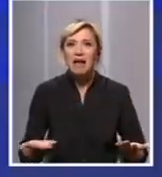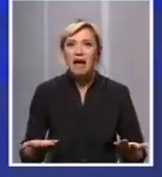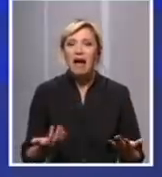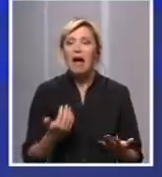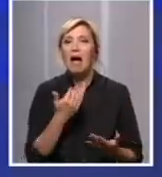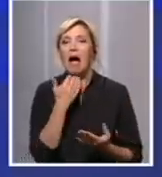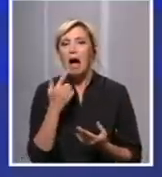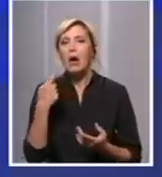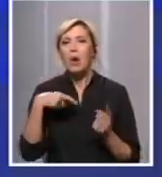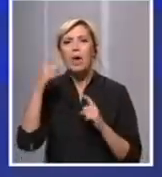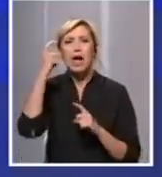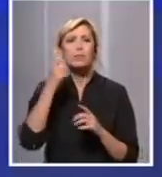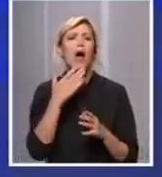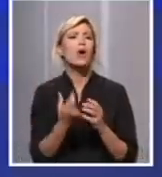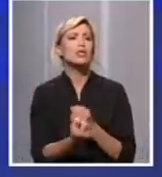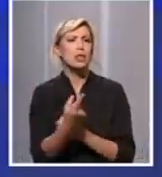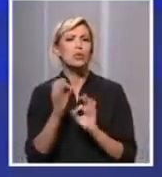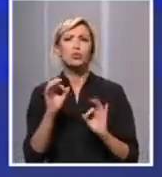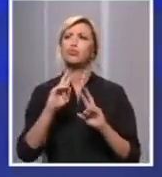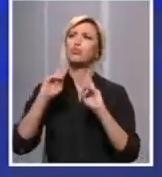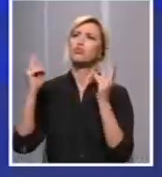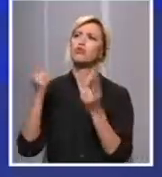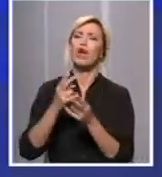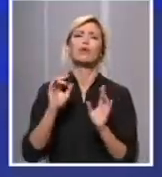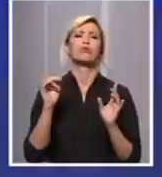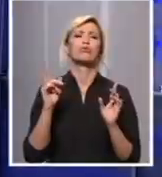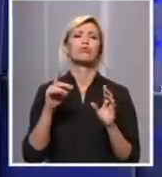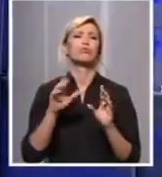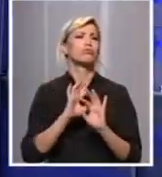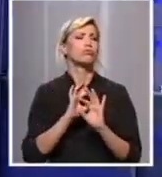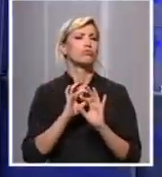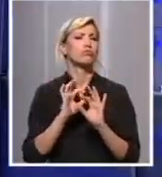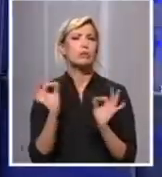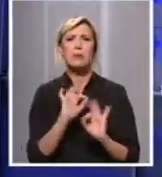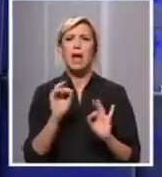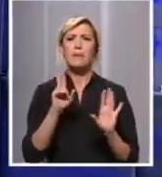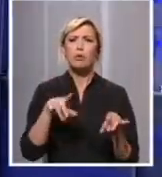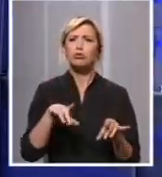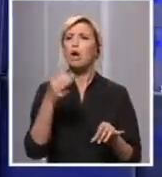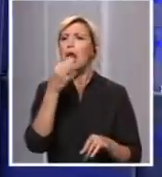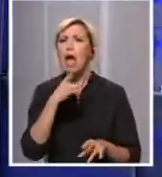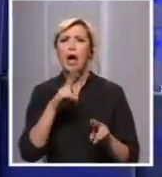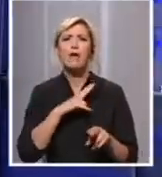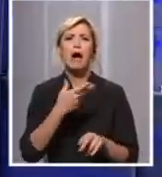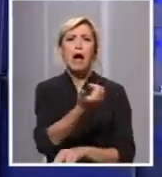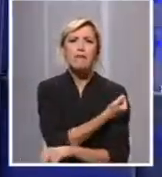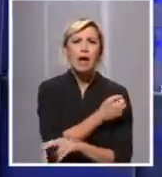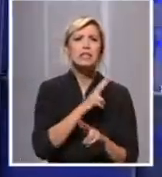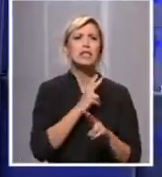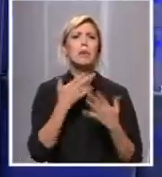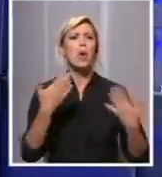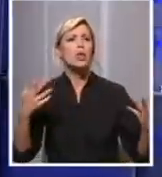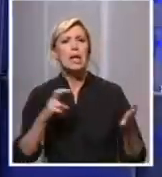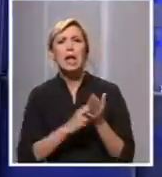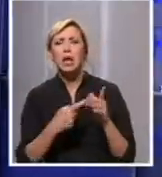tako nešto desi, sve će da bude spremen da odmah promptno reaguje. Tu su lekovi, vakcine, savremena tehnologije. Međutim, vidimo da smo